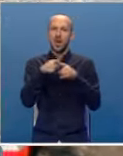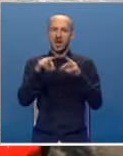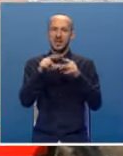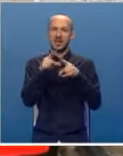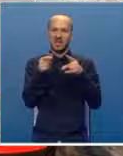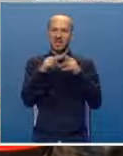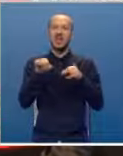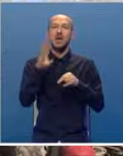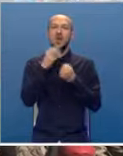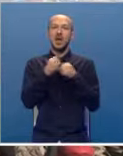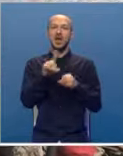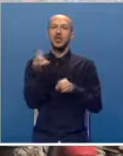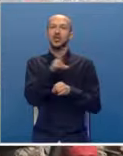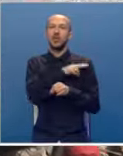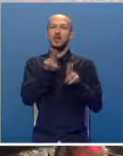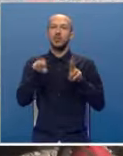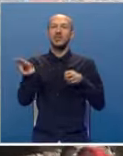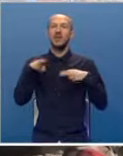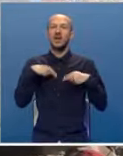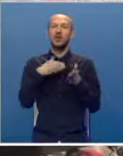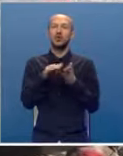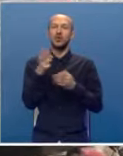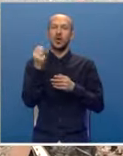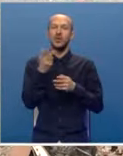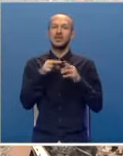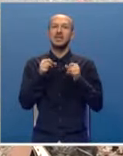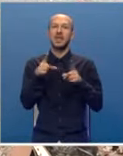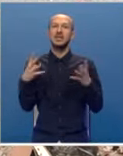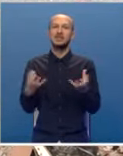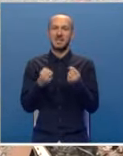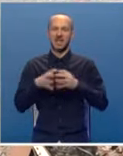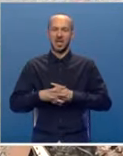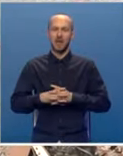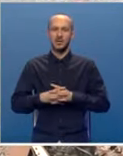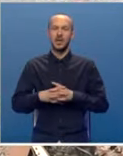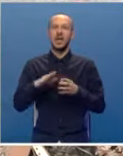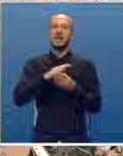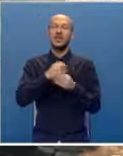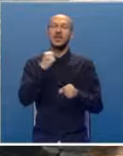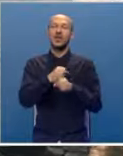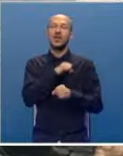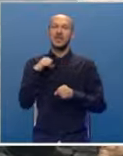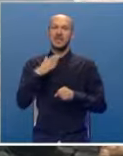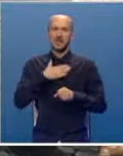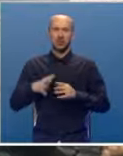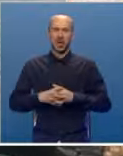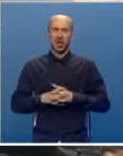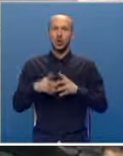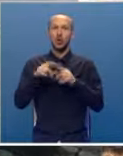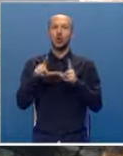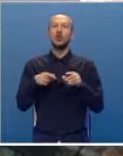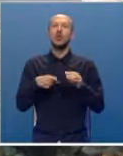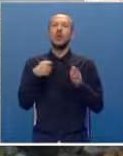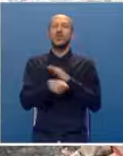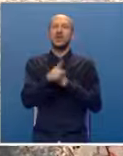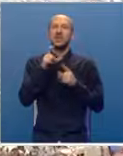Sattlera, da BiH neće imati mogućnost da vrati utrošeni novac za slanje spasilaca, jer su entiteti djelovali samostalno. To su podvale